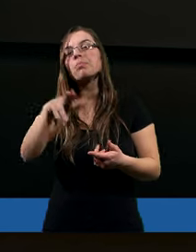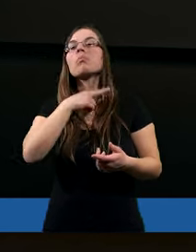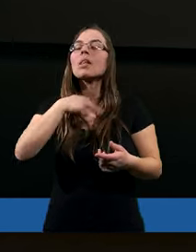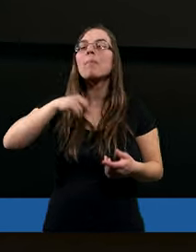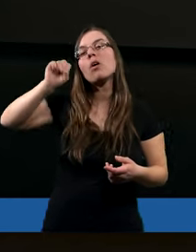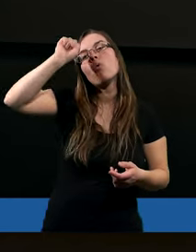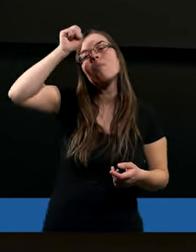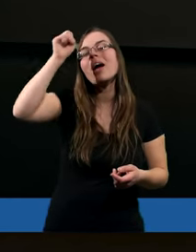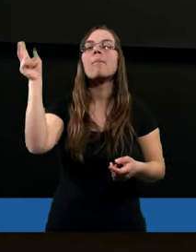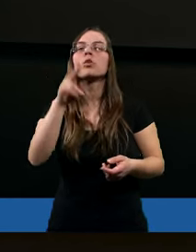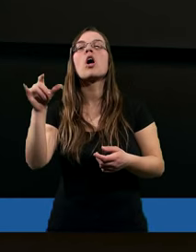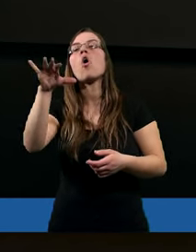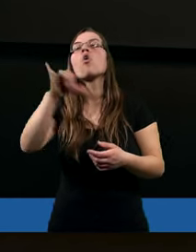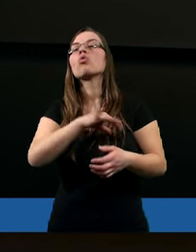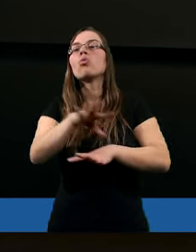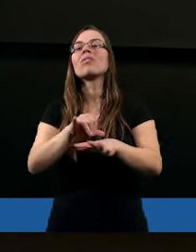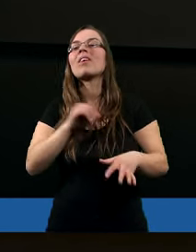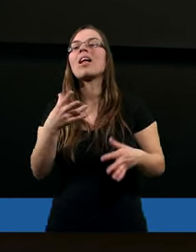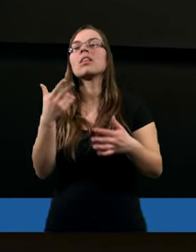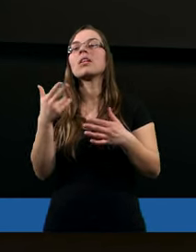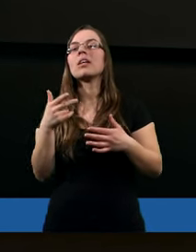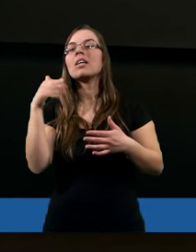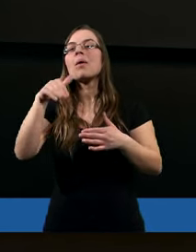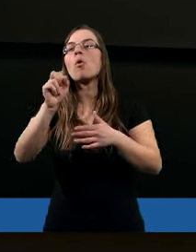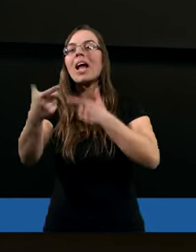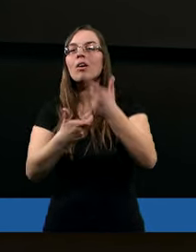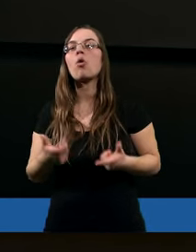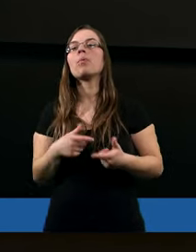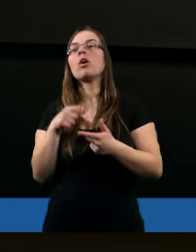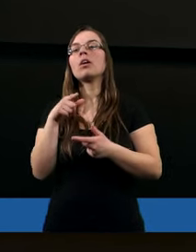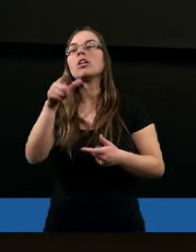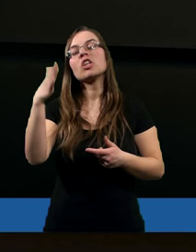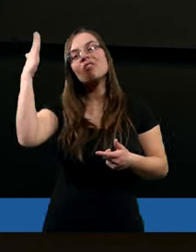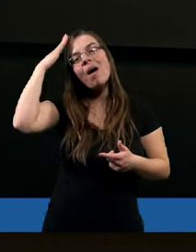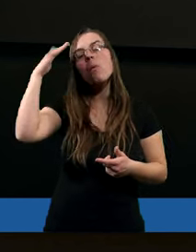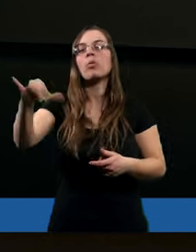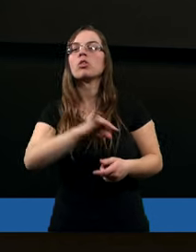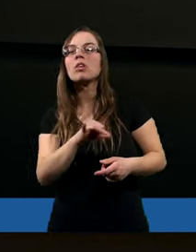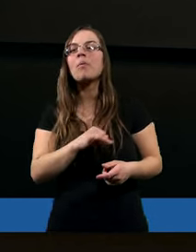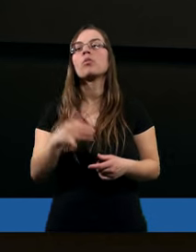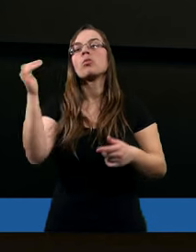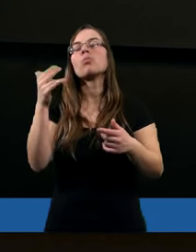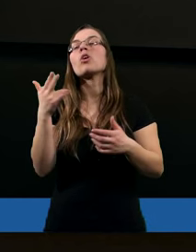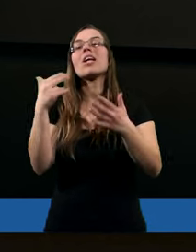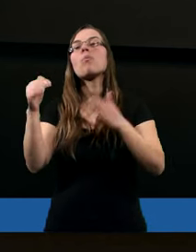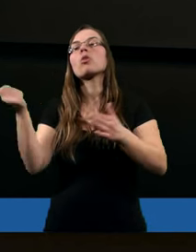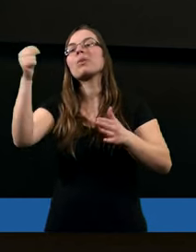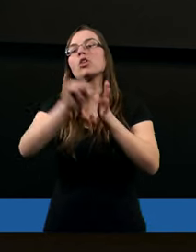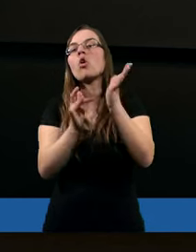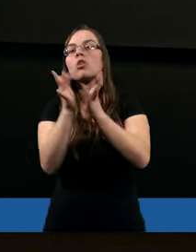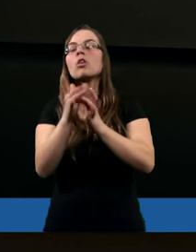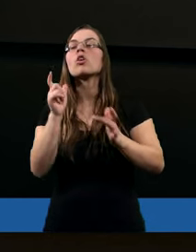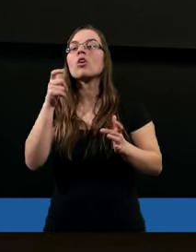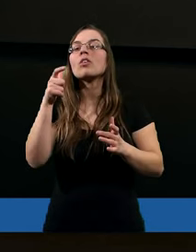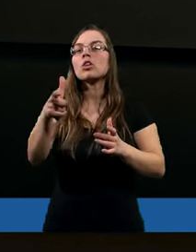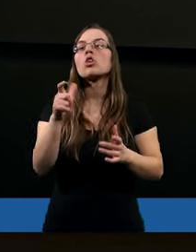jeżeli my się upieramy, Duch Święty nie może nas przekonać o grzechu. Ale dopóki my nie mamy tej świadomości grzechu, to nie możemy przyjść do Chrystusa. Bo